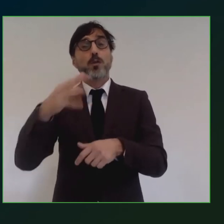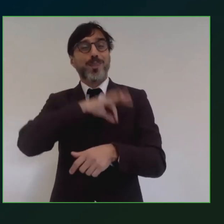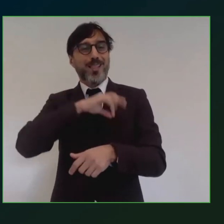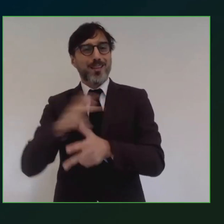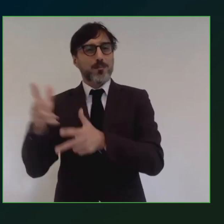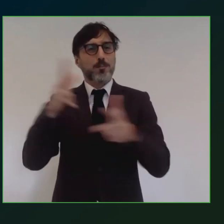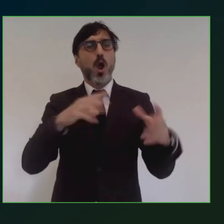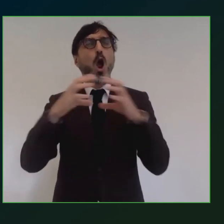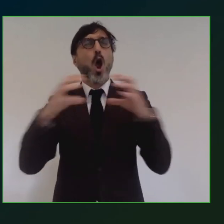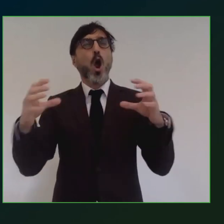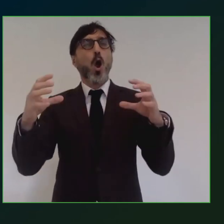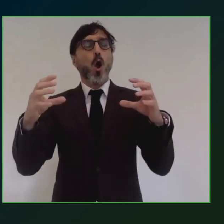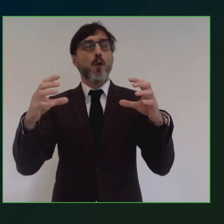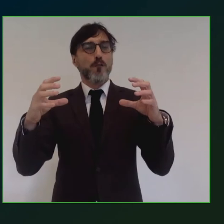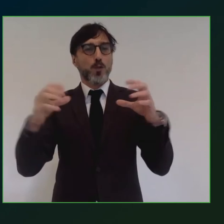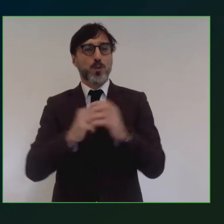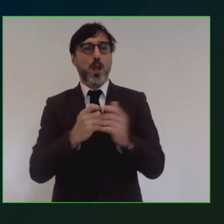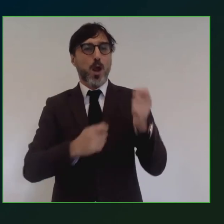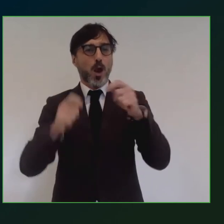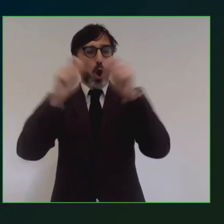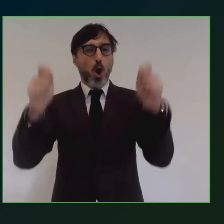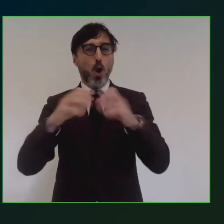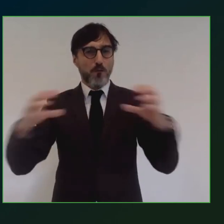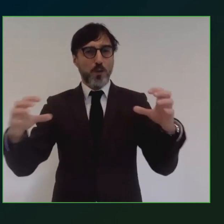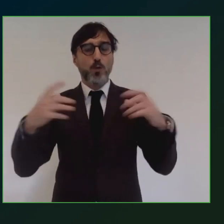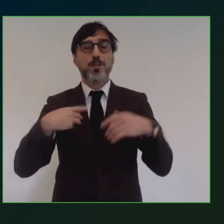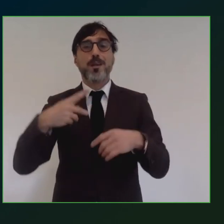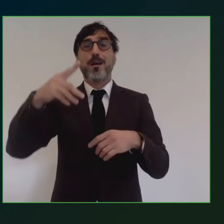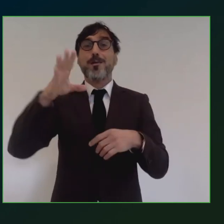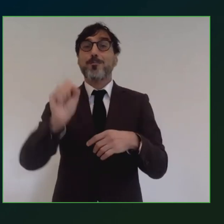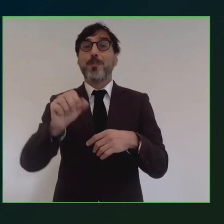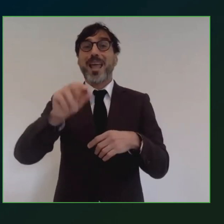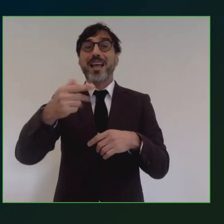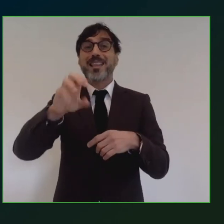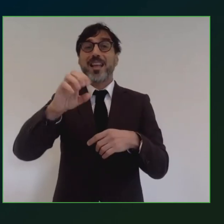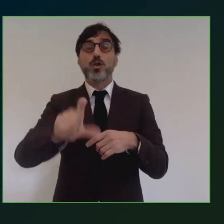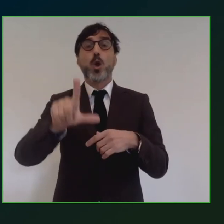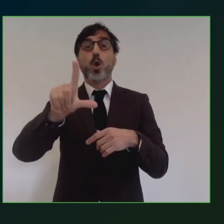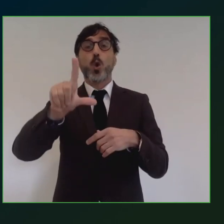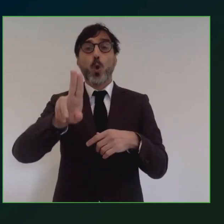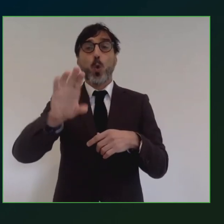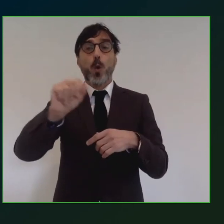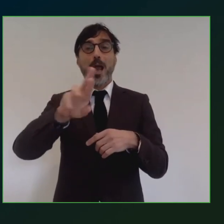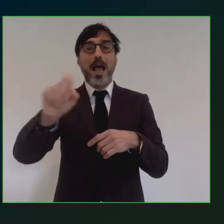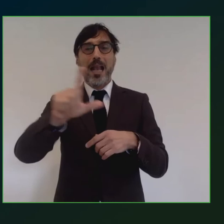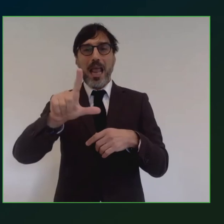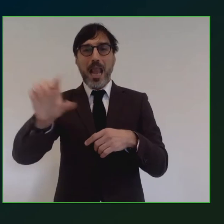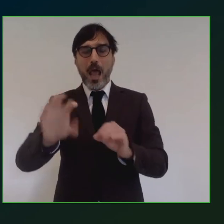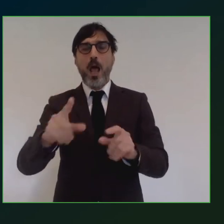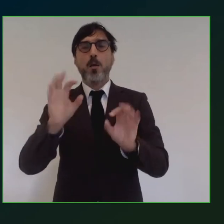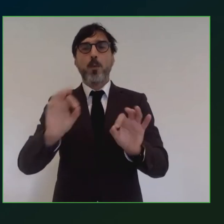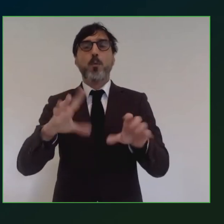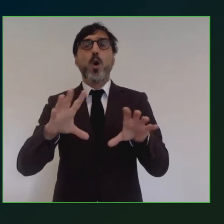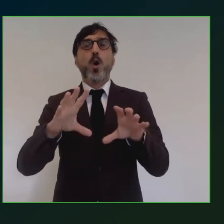invitiamo Beatrice Luccarella, è la coordinatrice del tavolo tecnico-cultura di Confindustria Puglia.